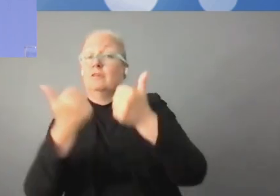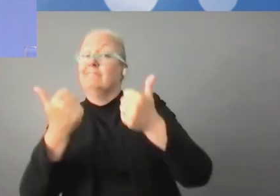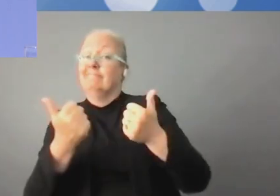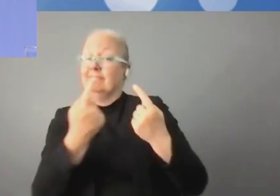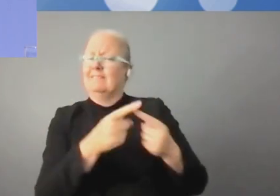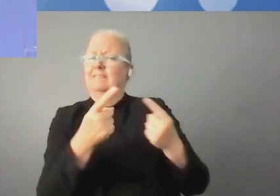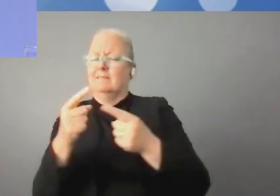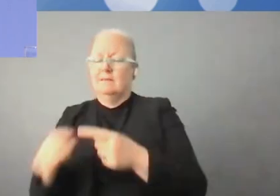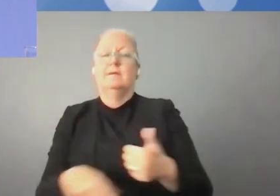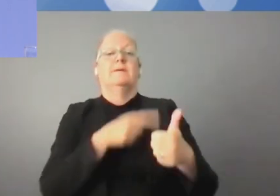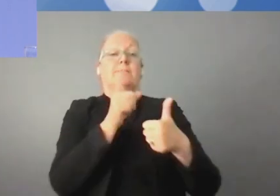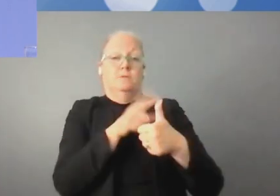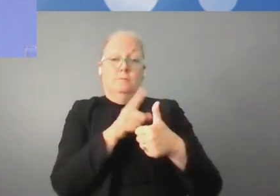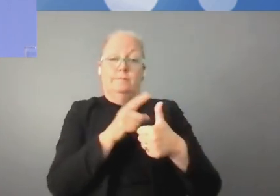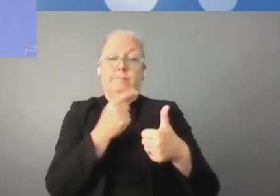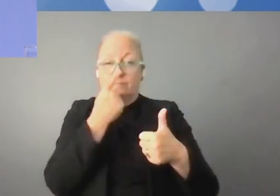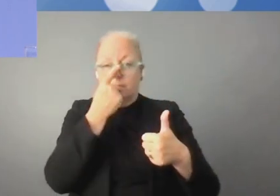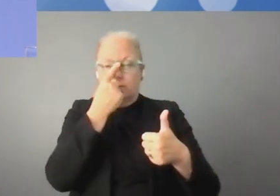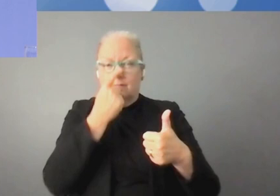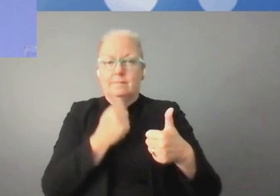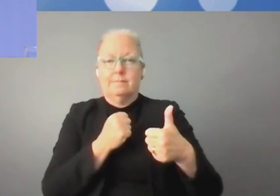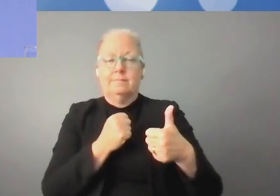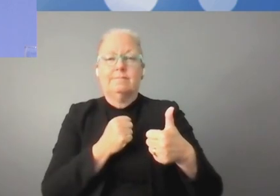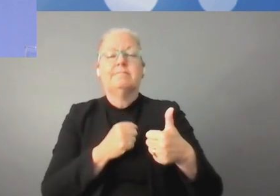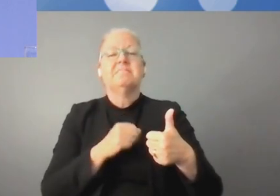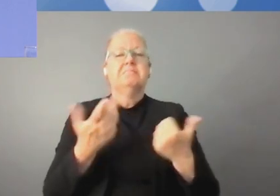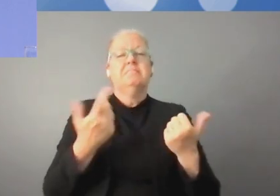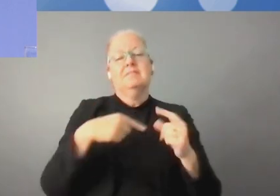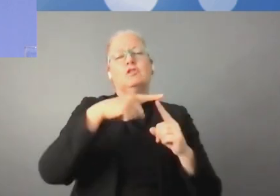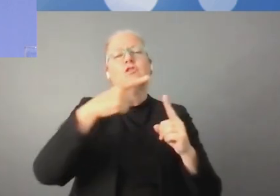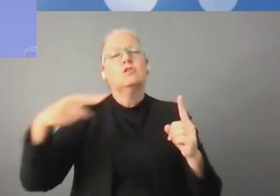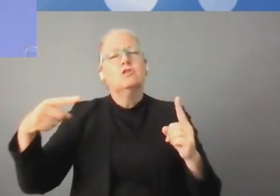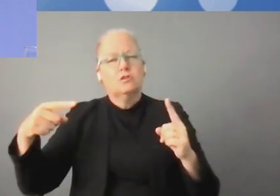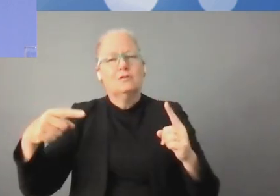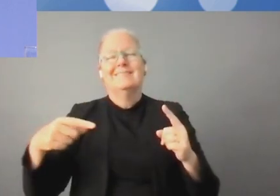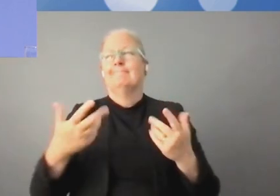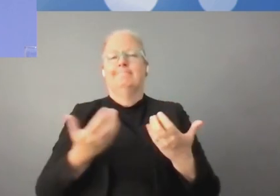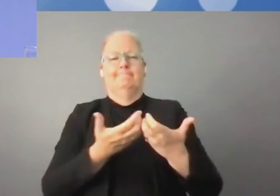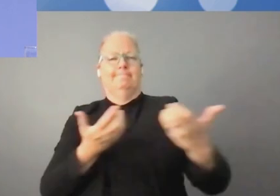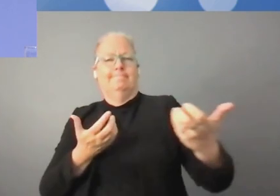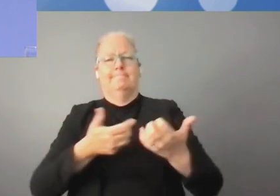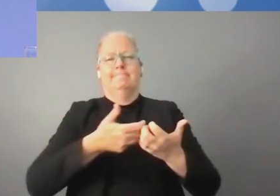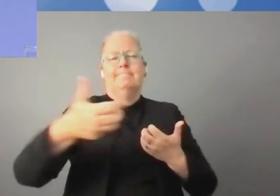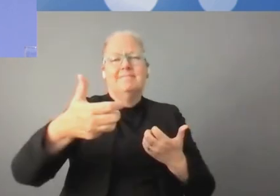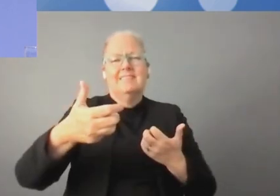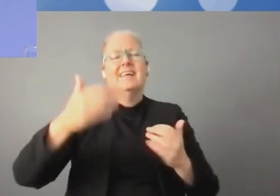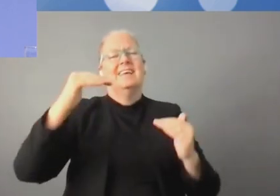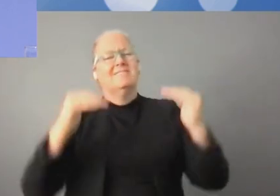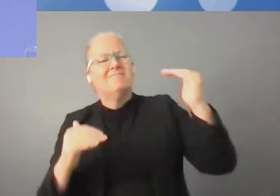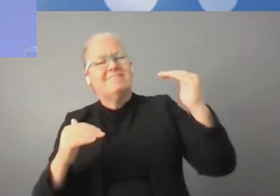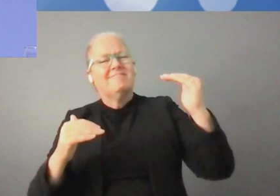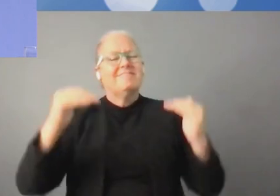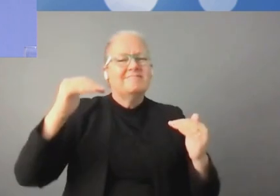par exemple, la maîtrise de l'intelligence artificielle. Et peut-être aussi le déséquilibre dans ce qui est du commun et ce qui est